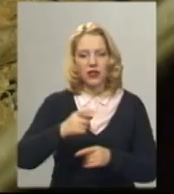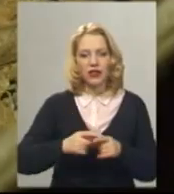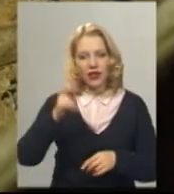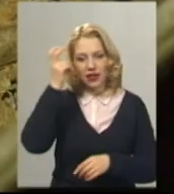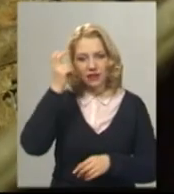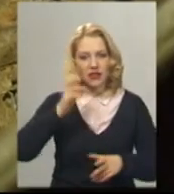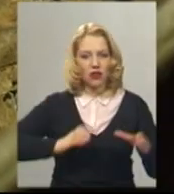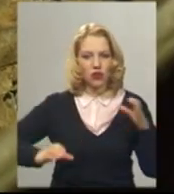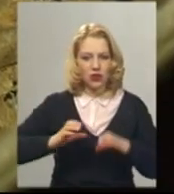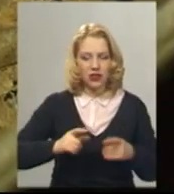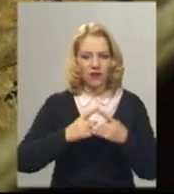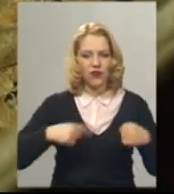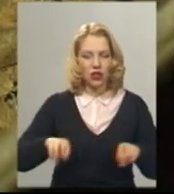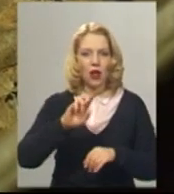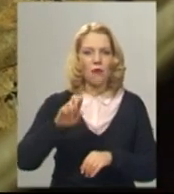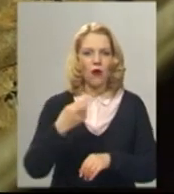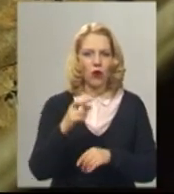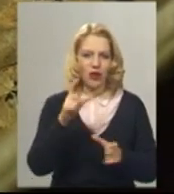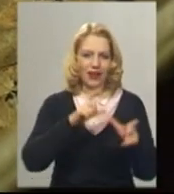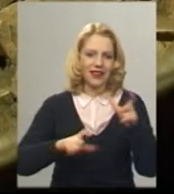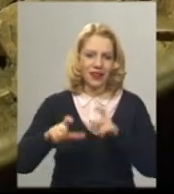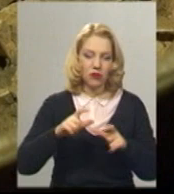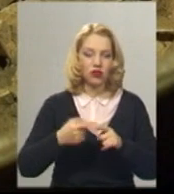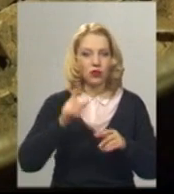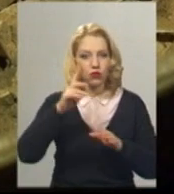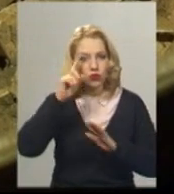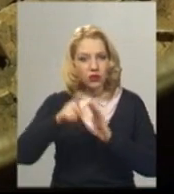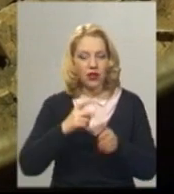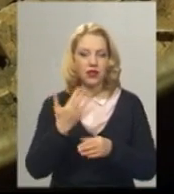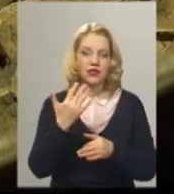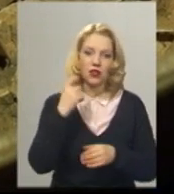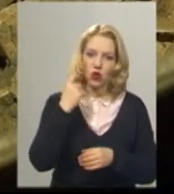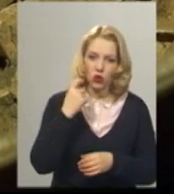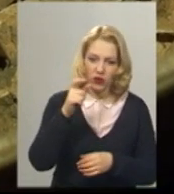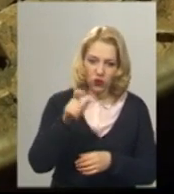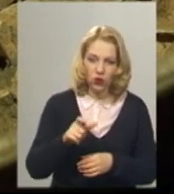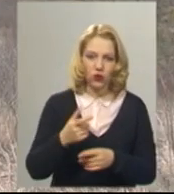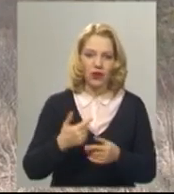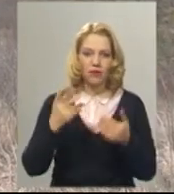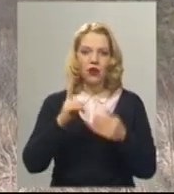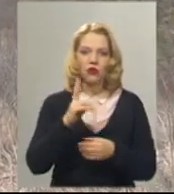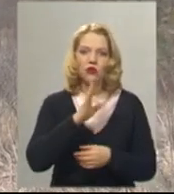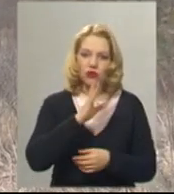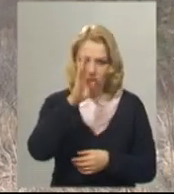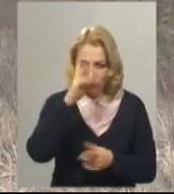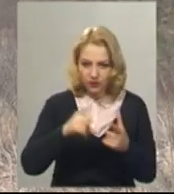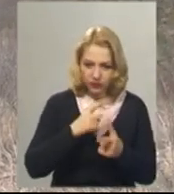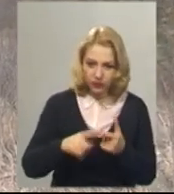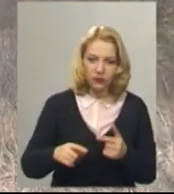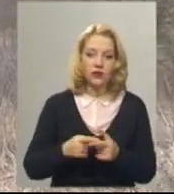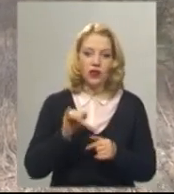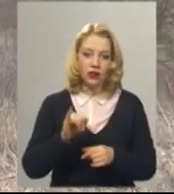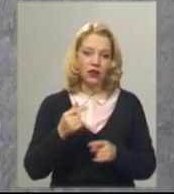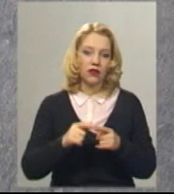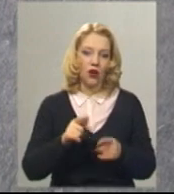біоархеологічних досліджень, де можуть встановити вік, стать людей та інші деталі. Археолог каже, коли ґрунт на Кермаліковій горі підсохне, дослідження